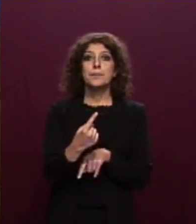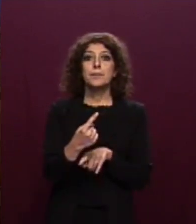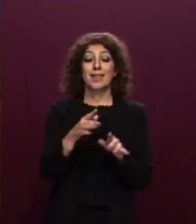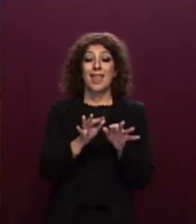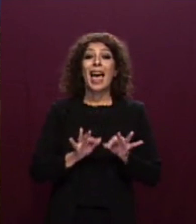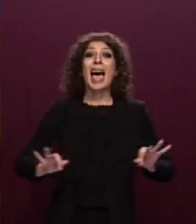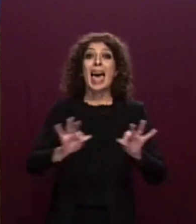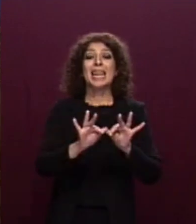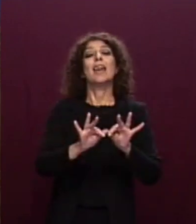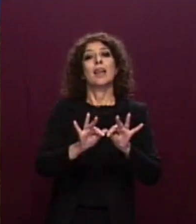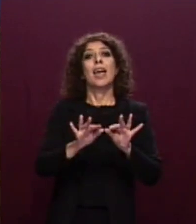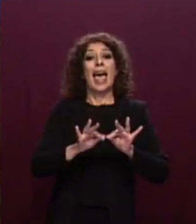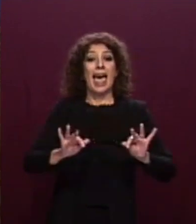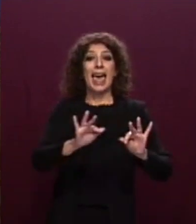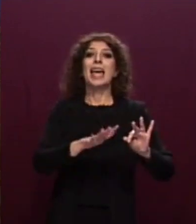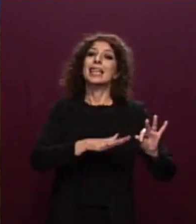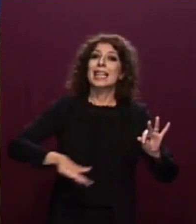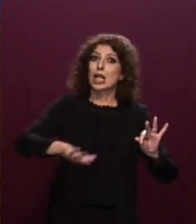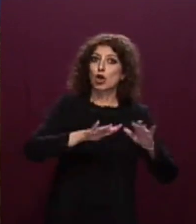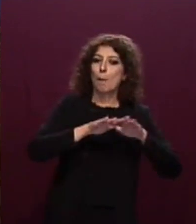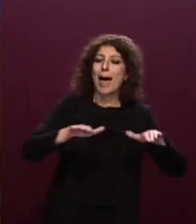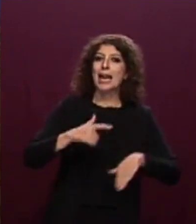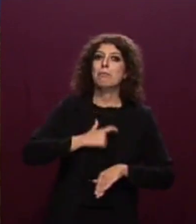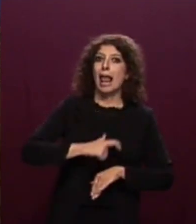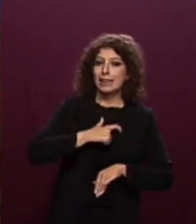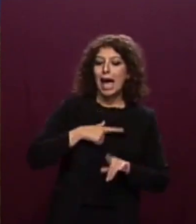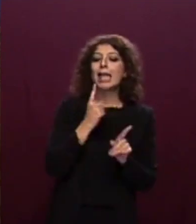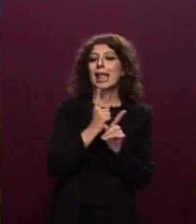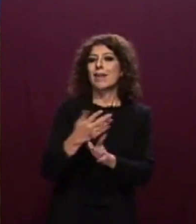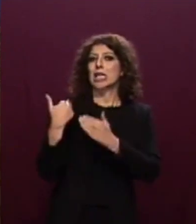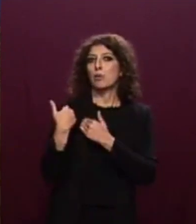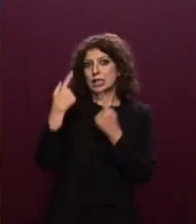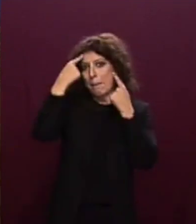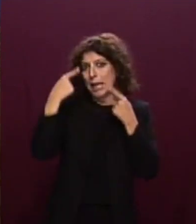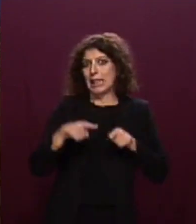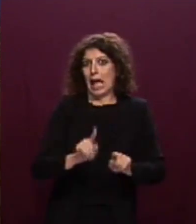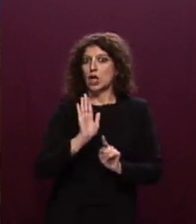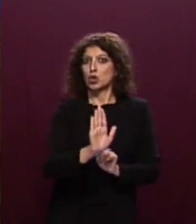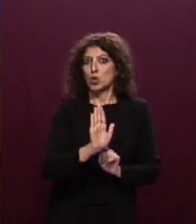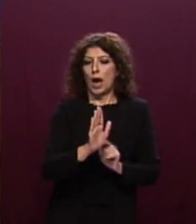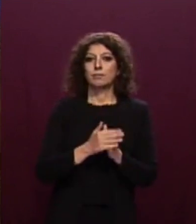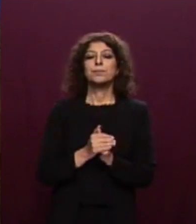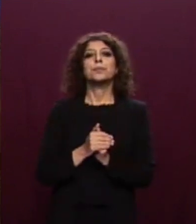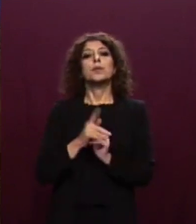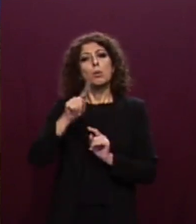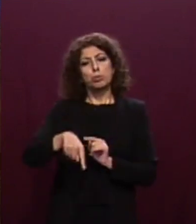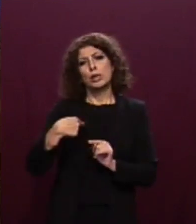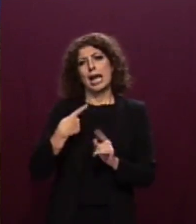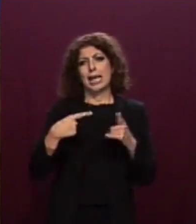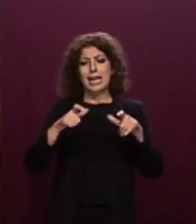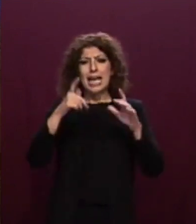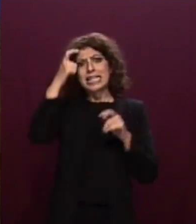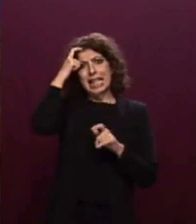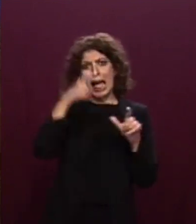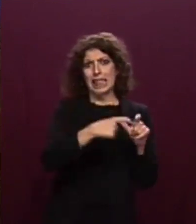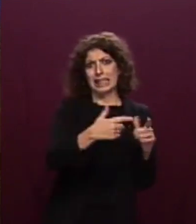SAR, vale a dire Malta, ed in subordine degli Stati costieri limitrofi. Anche in questo caso il nostro Ministero